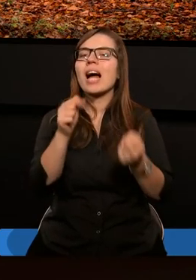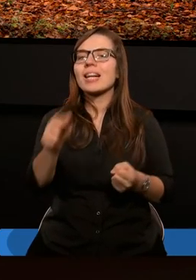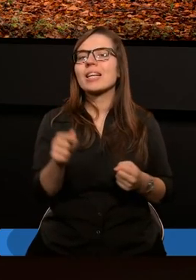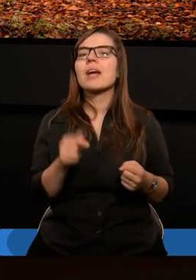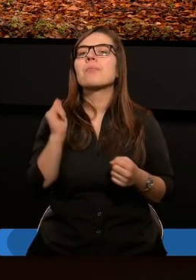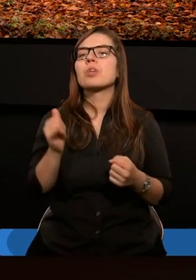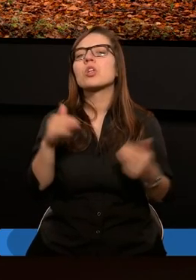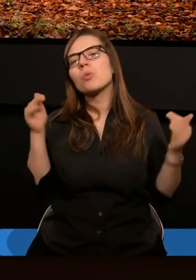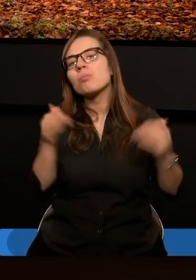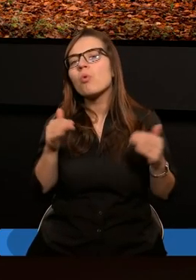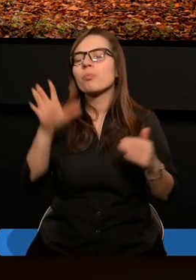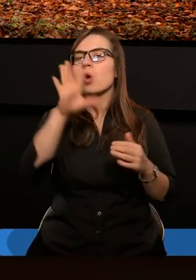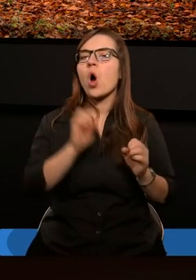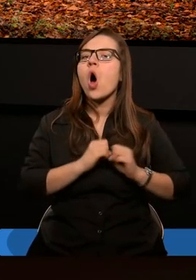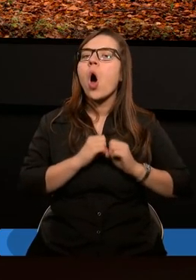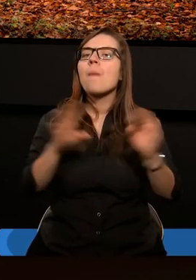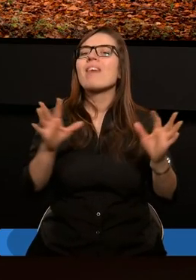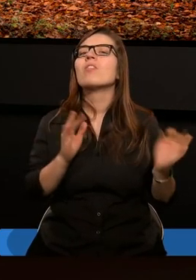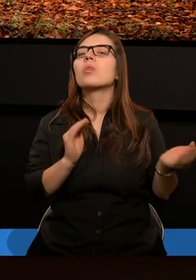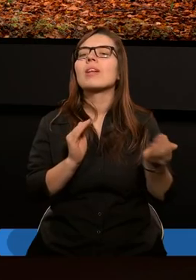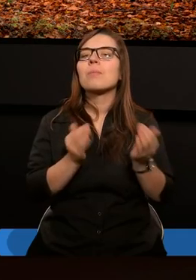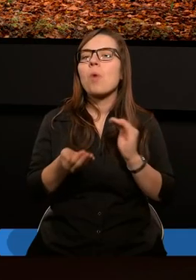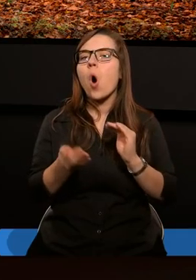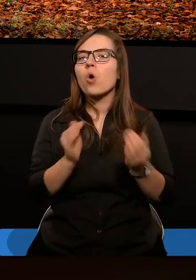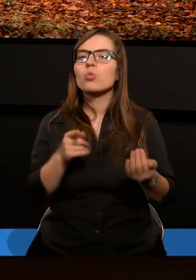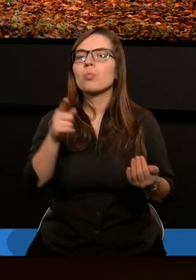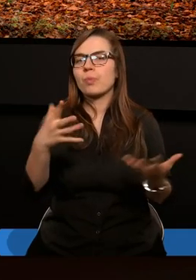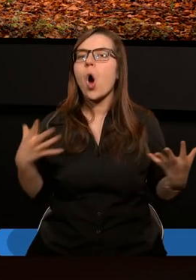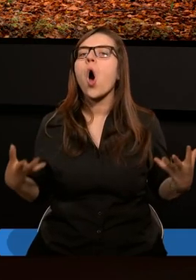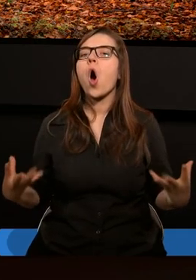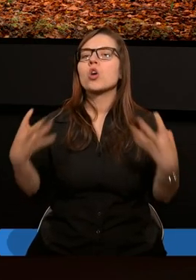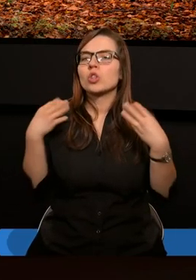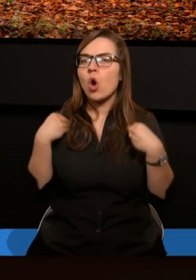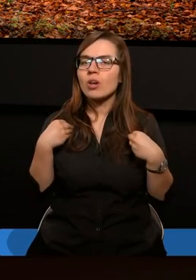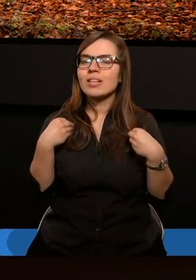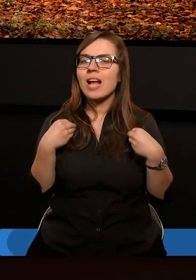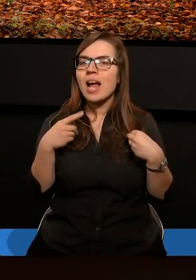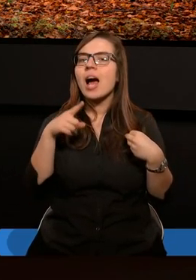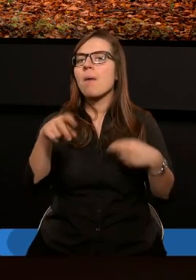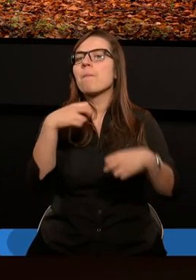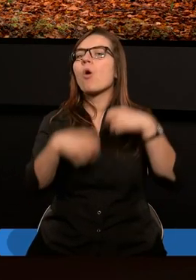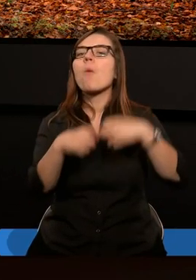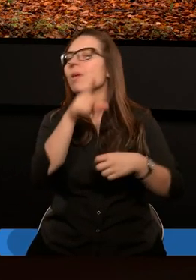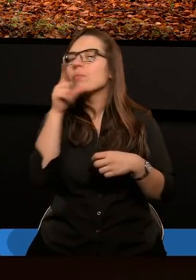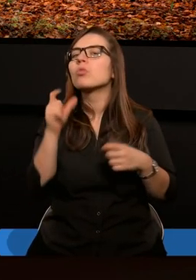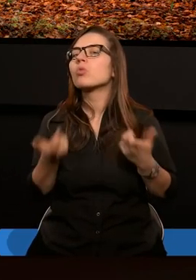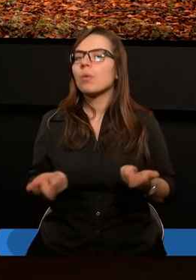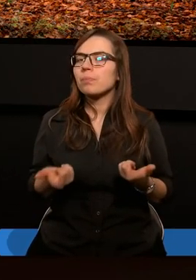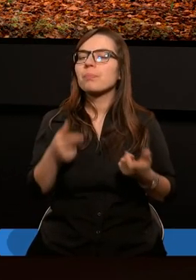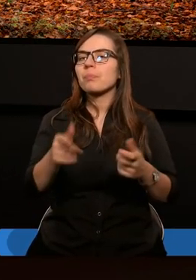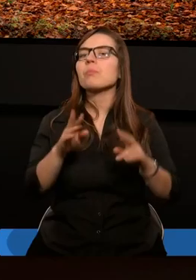i Bóg nawet objawił sposób jej osiągnięcia, ale problemem ludzi jest to, że